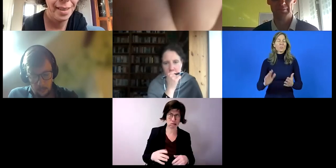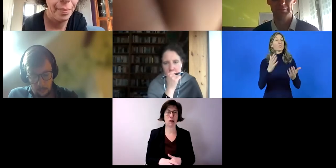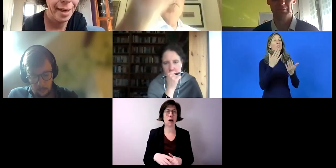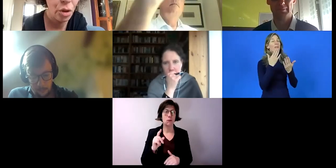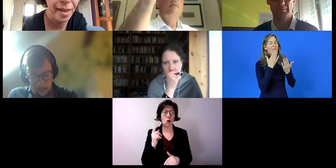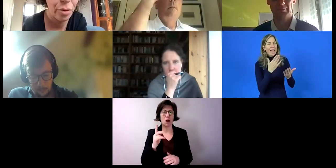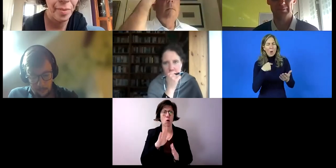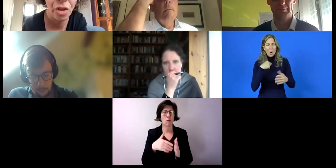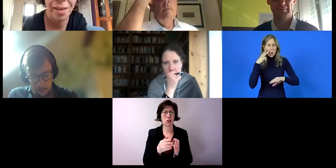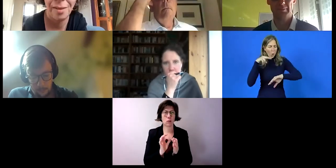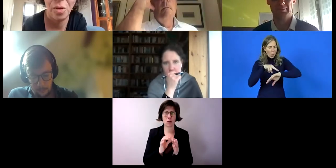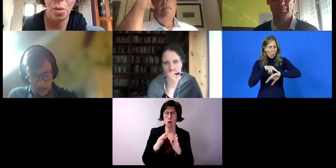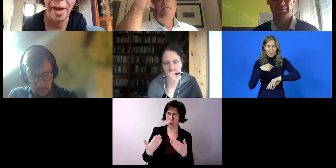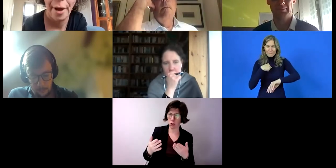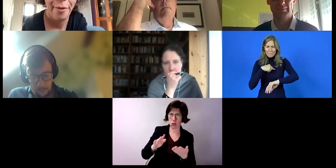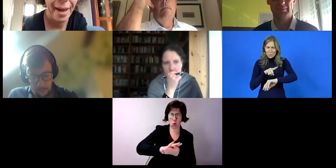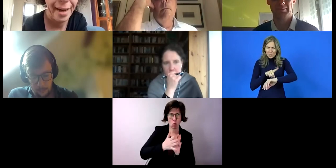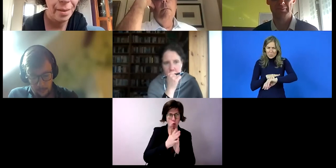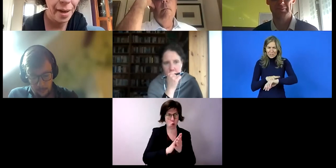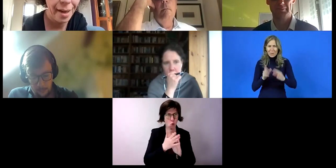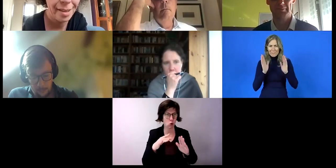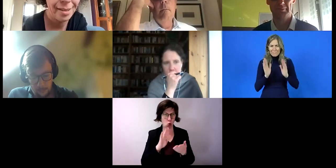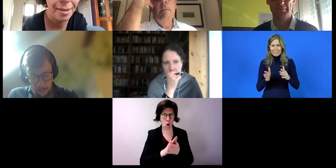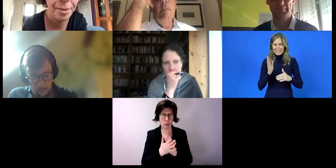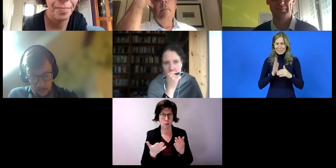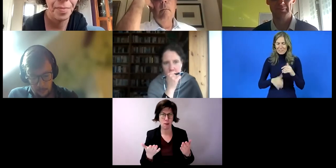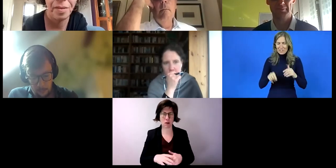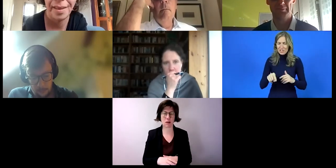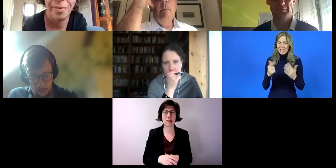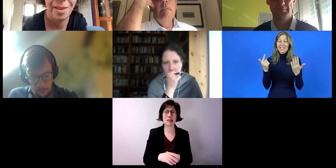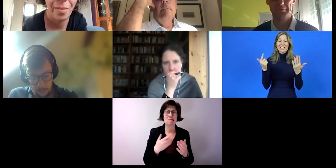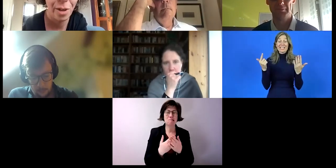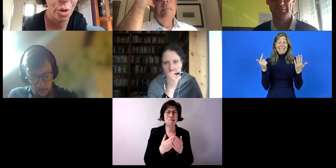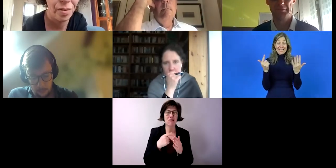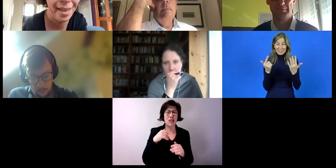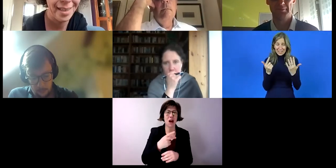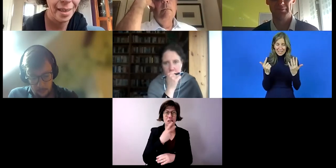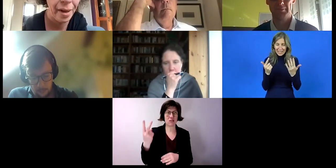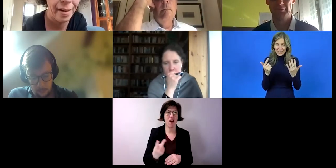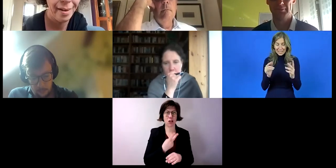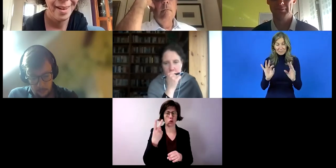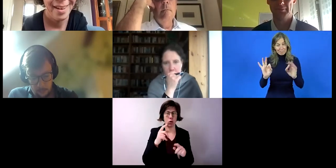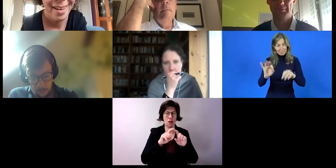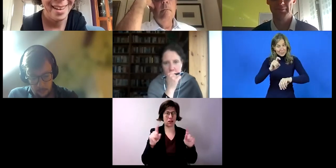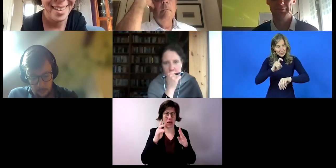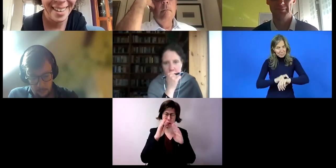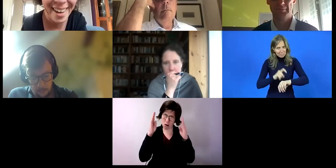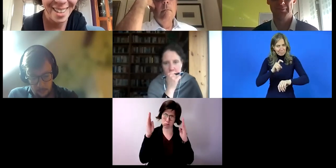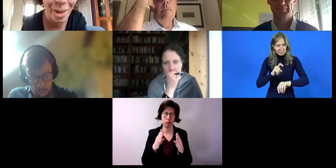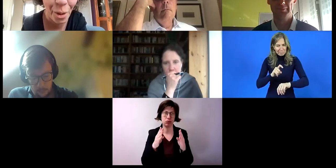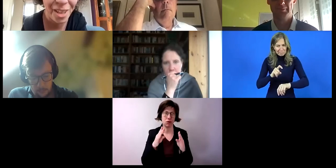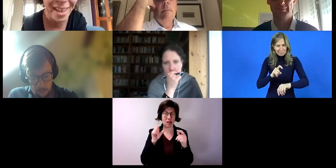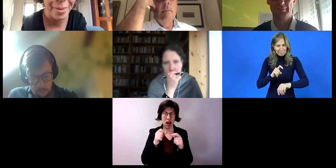ist auch mit den Gebärdensprachdolmetscherinnen so vereinbart. Und dann haben wir zwei Stunden ein Thema erst